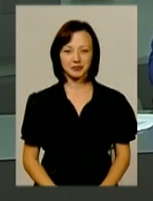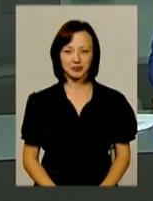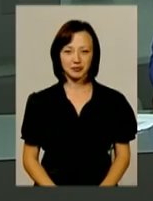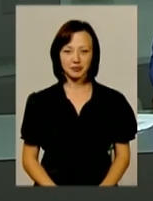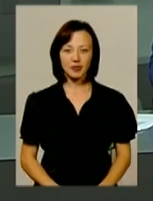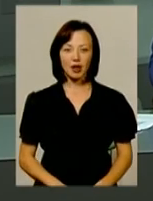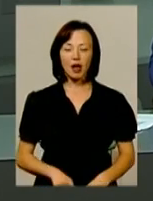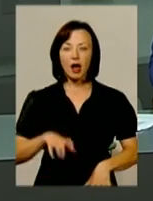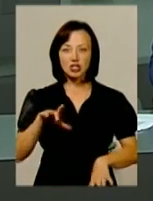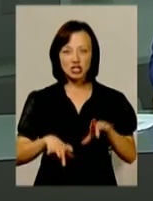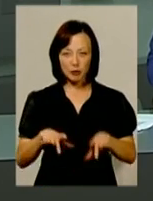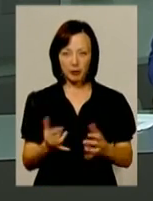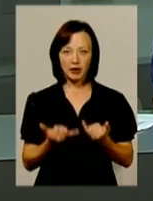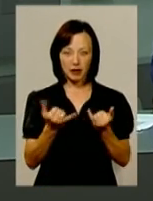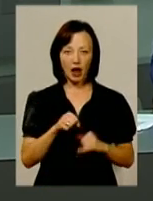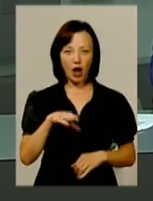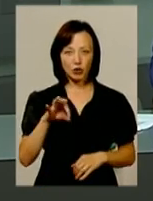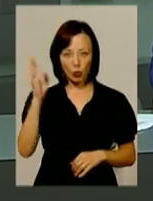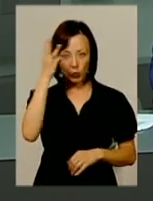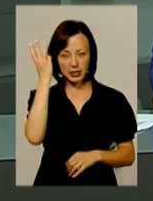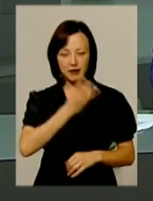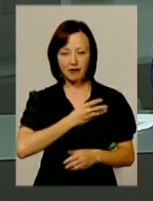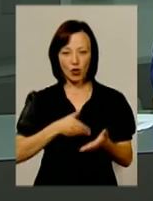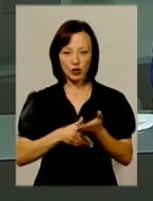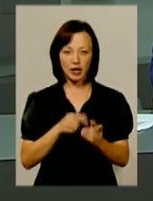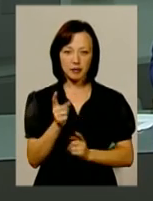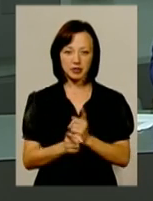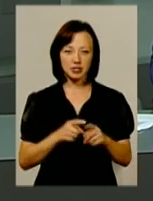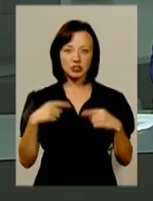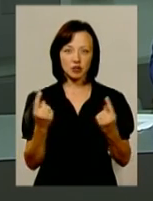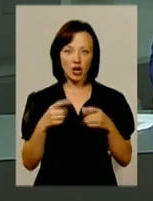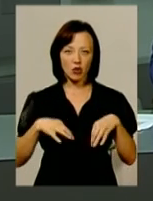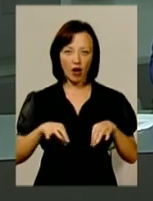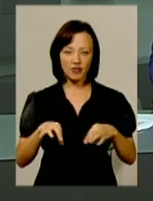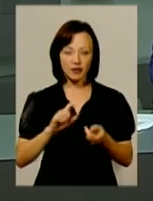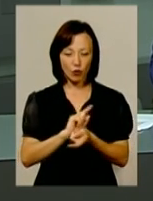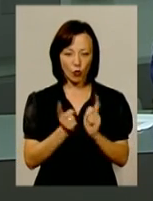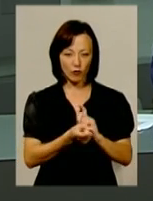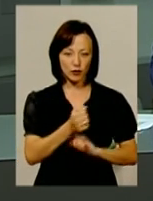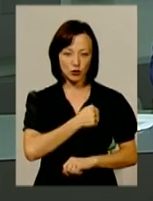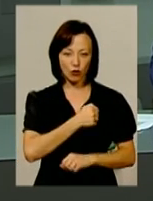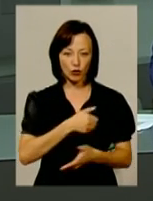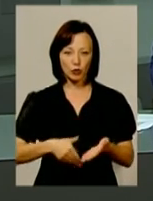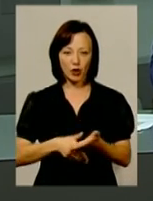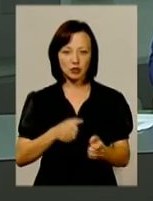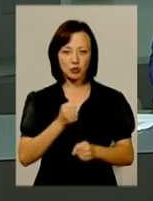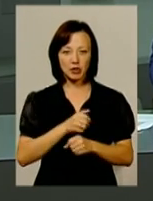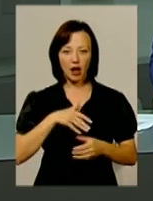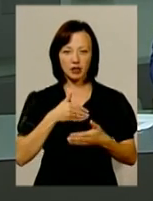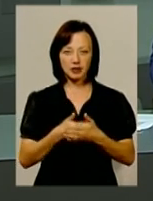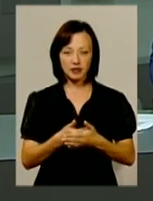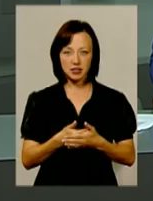Позашляховик для АТО. Подільські волонтери переоснастили звичайну автівку військову, допомагали їм це зробити активісти